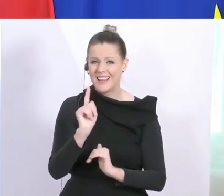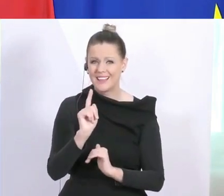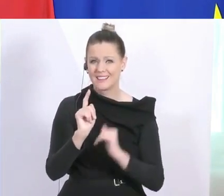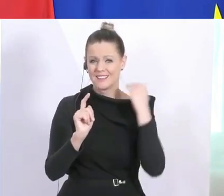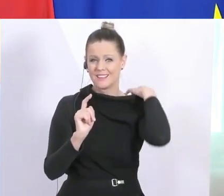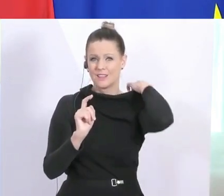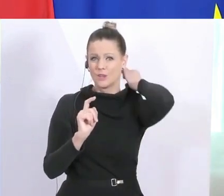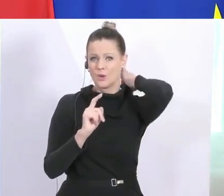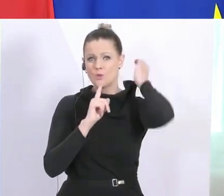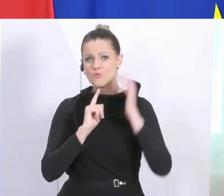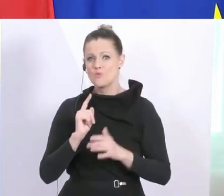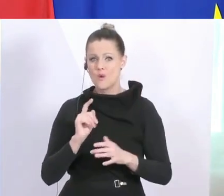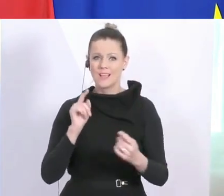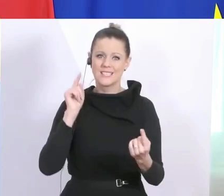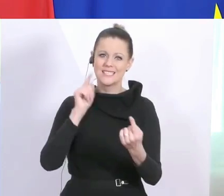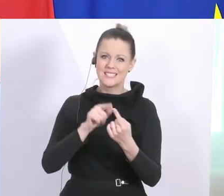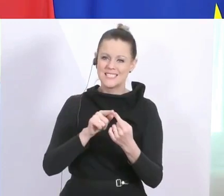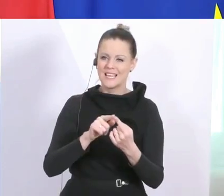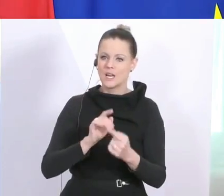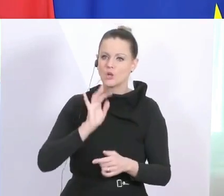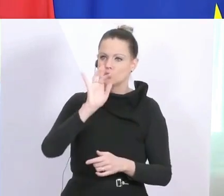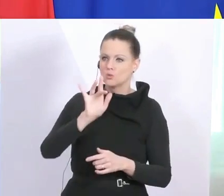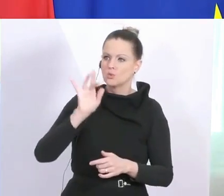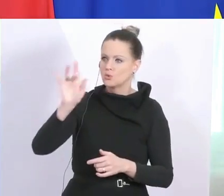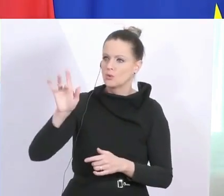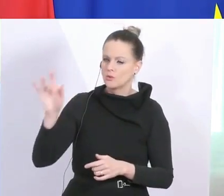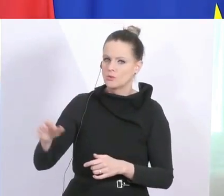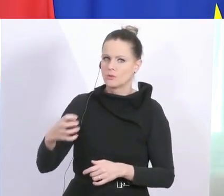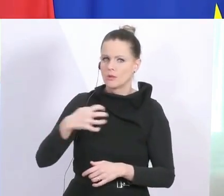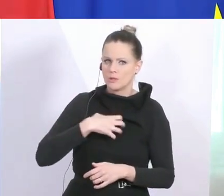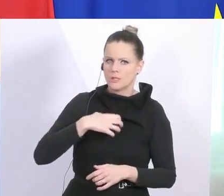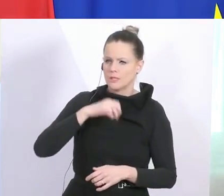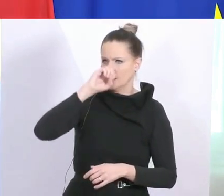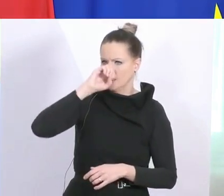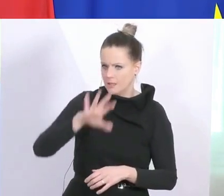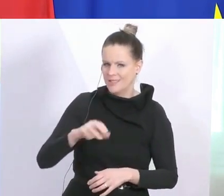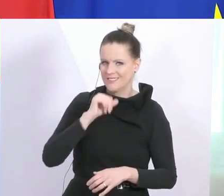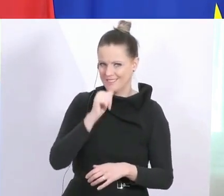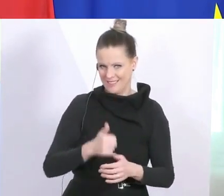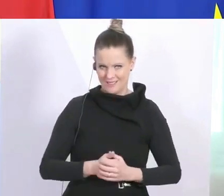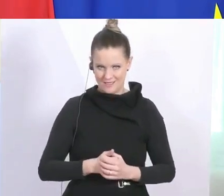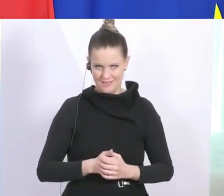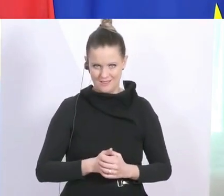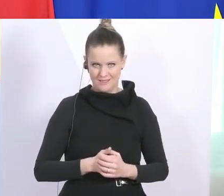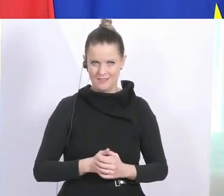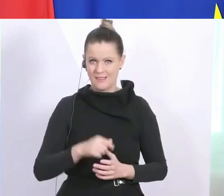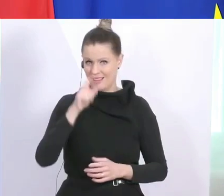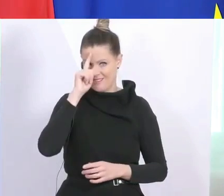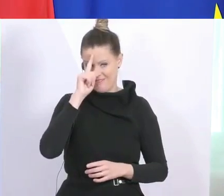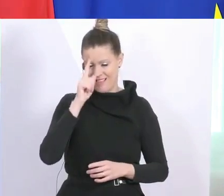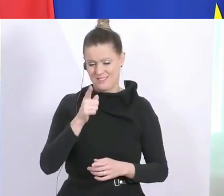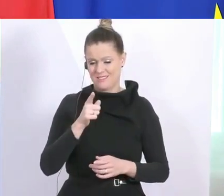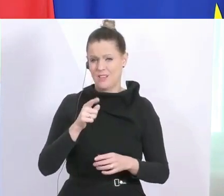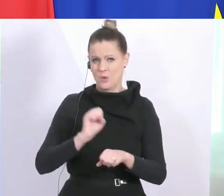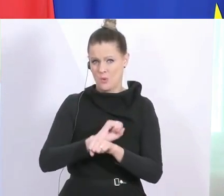sondern es führt dazu, dass man andere nicht anhusten, annießen kann. Wir wissen, dass diese Krankheit wesentlich ansteckender ist als die